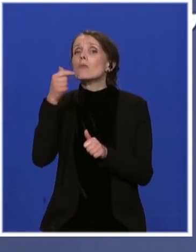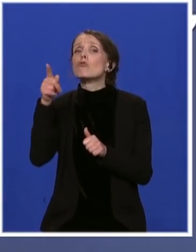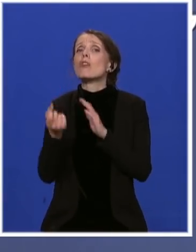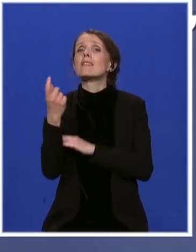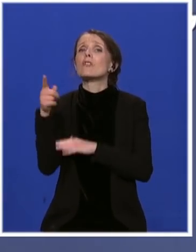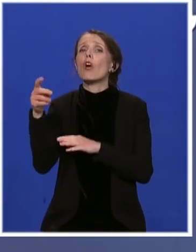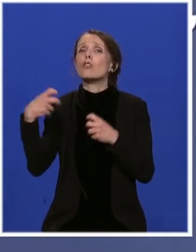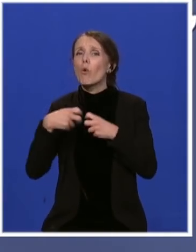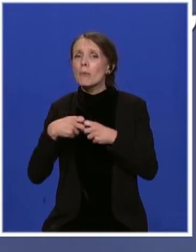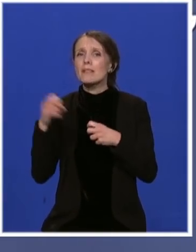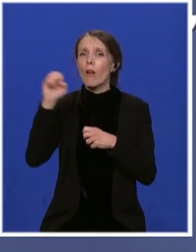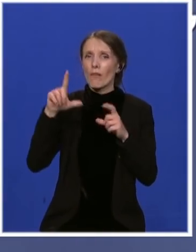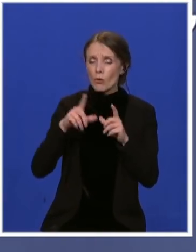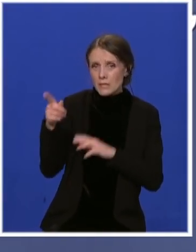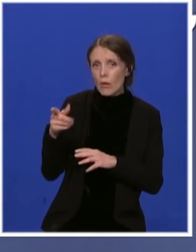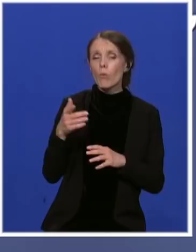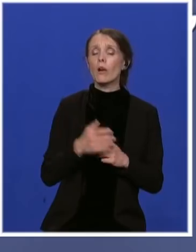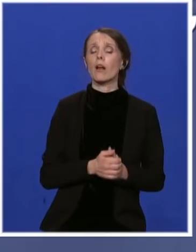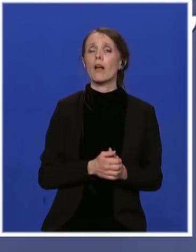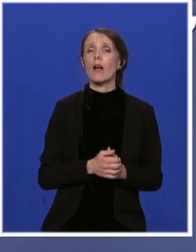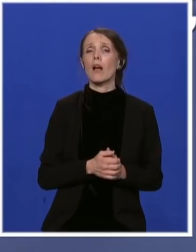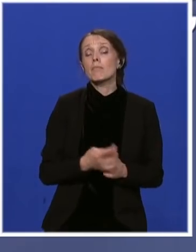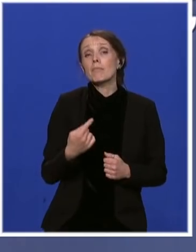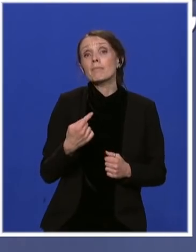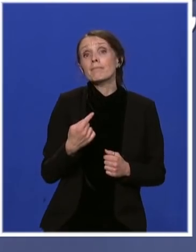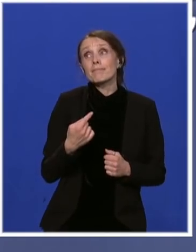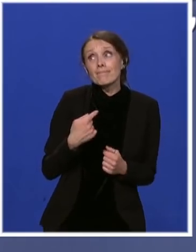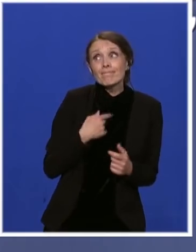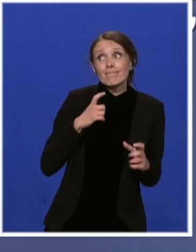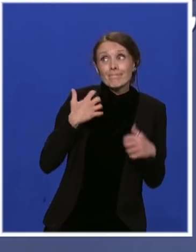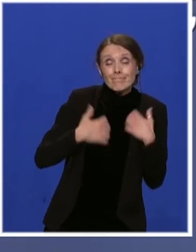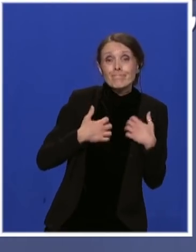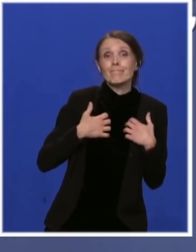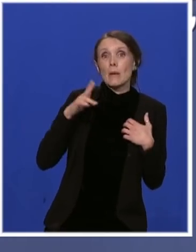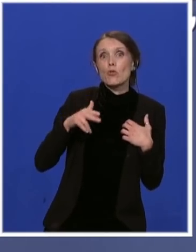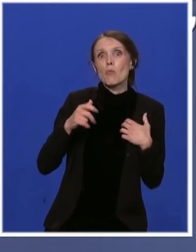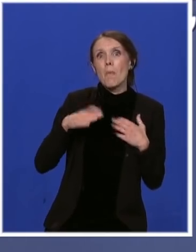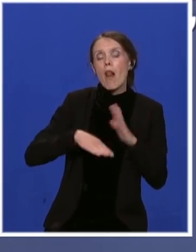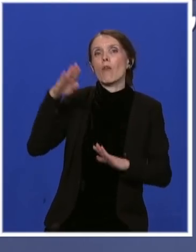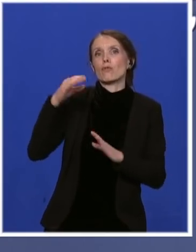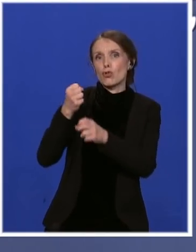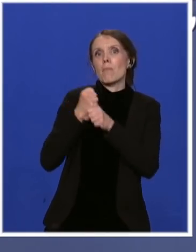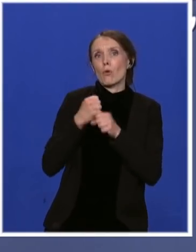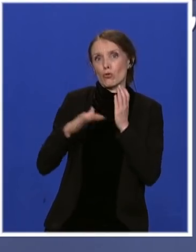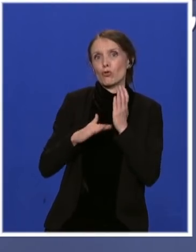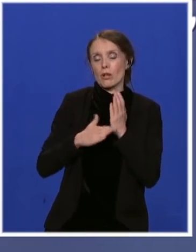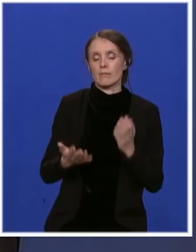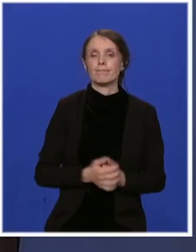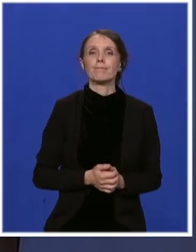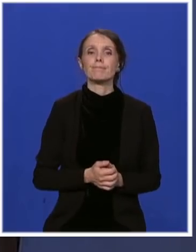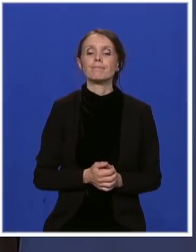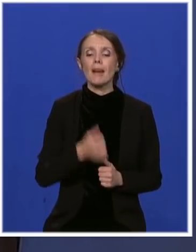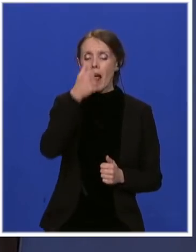očekujući da možemo da dobijemo značajniju podršku. Ali ono što je za nas veoma važno